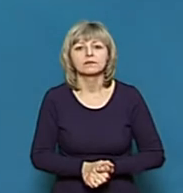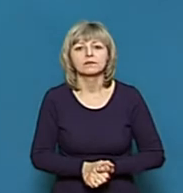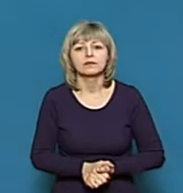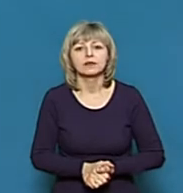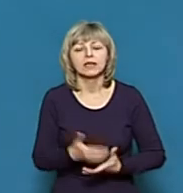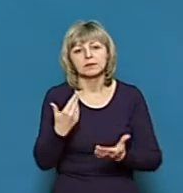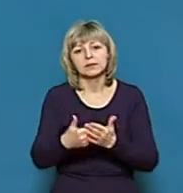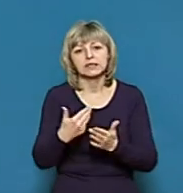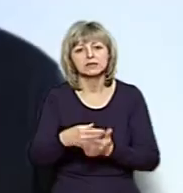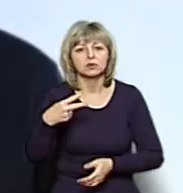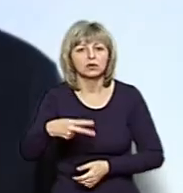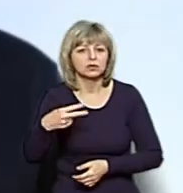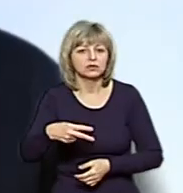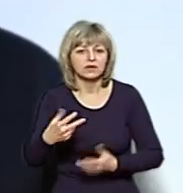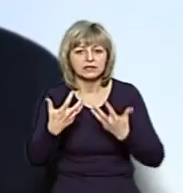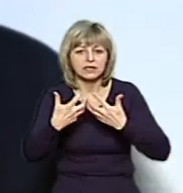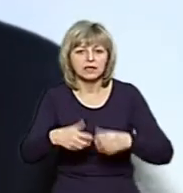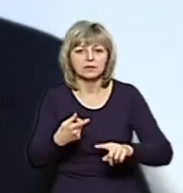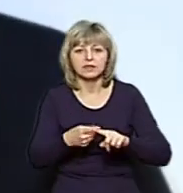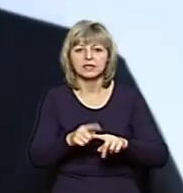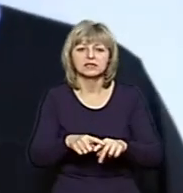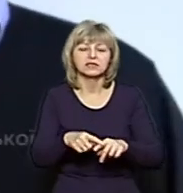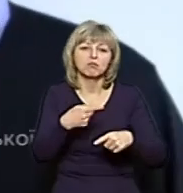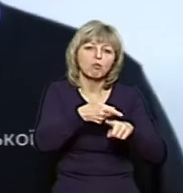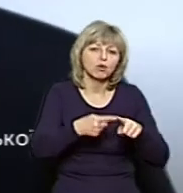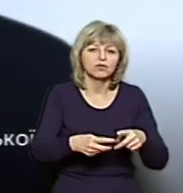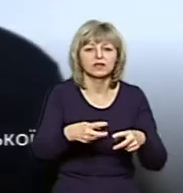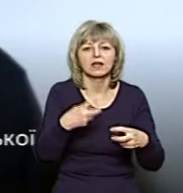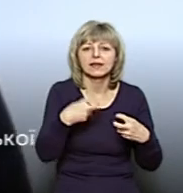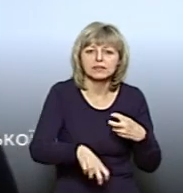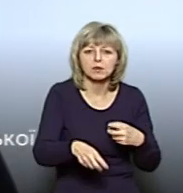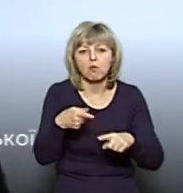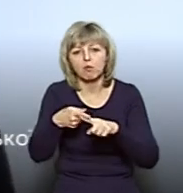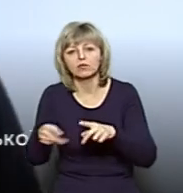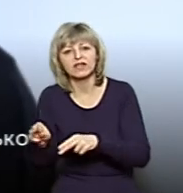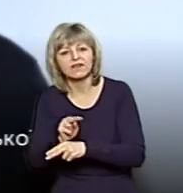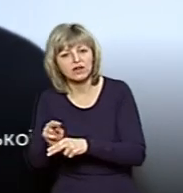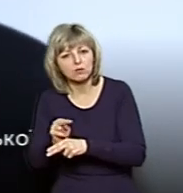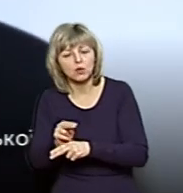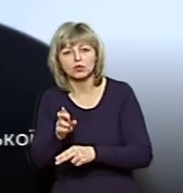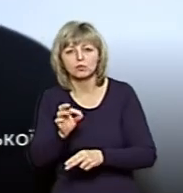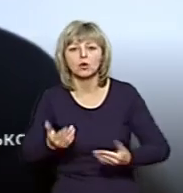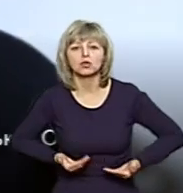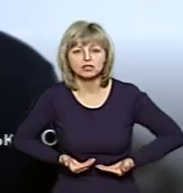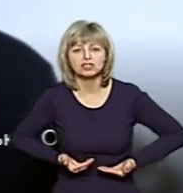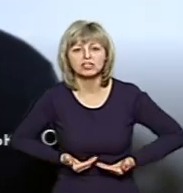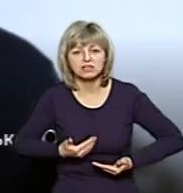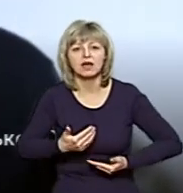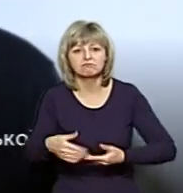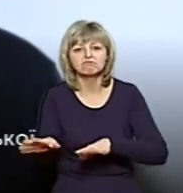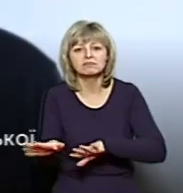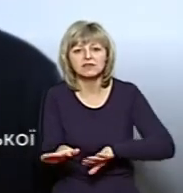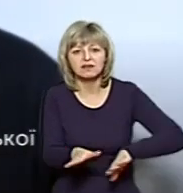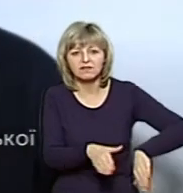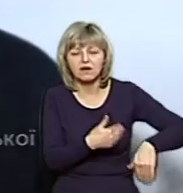десь біля 20, це частина несправні, частина в ремонті, тому що життя йде, десь вони виходять з ладу, але більше